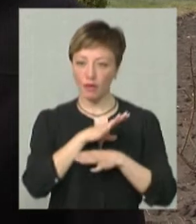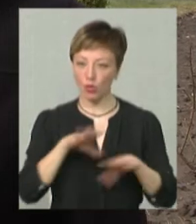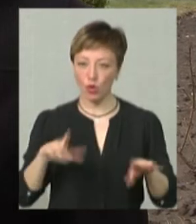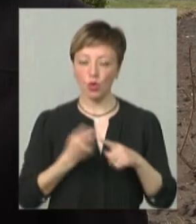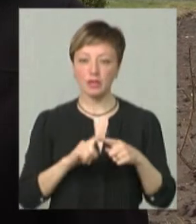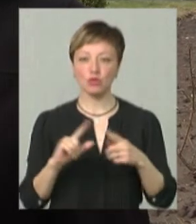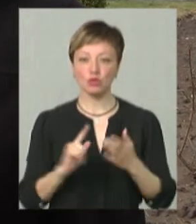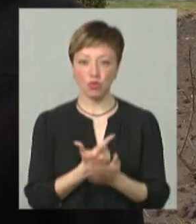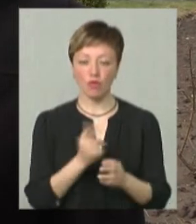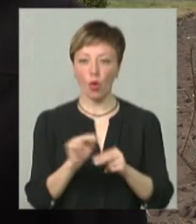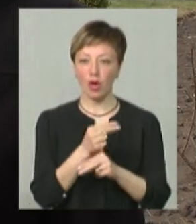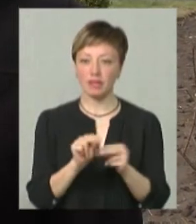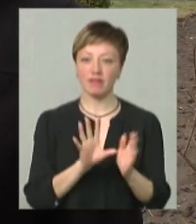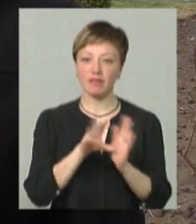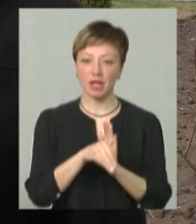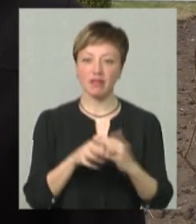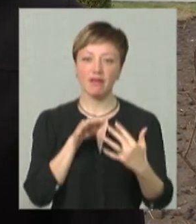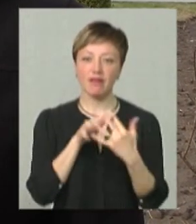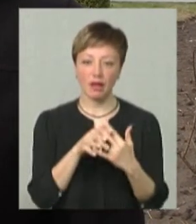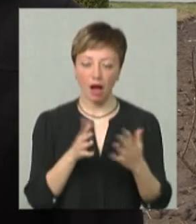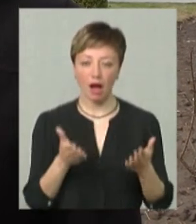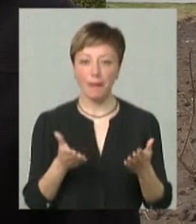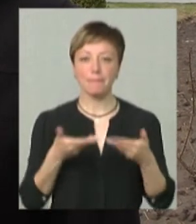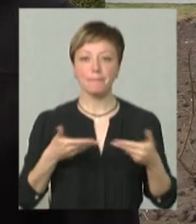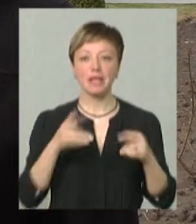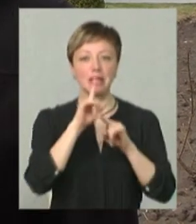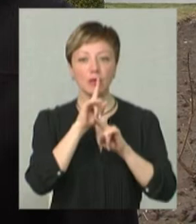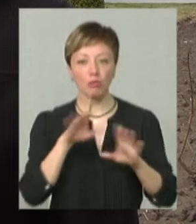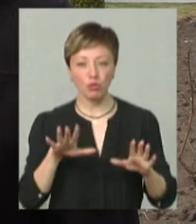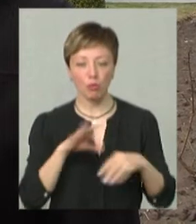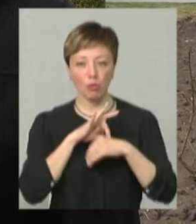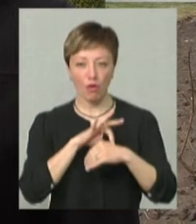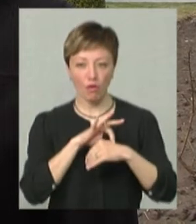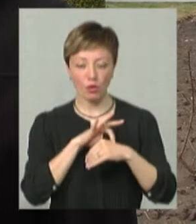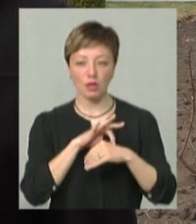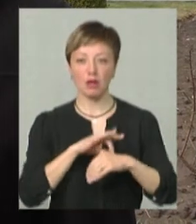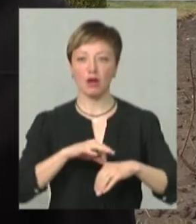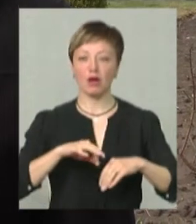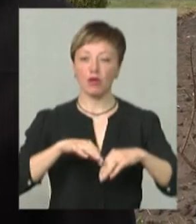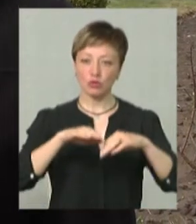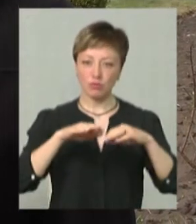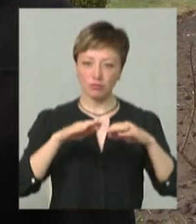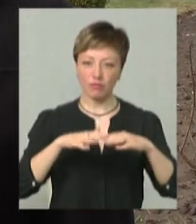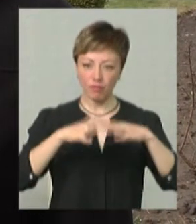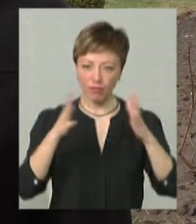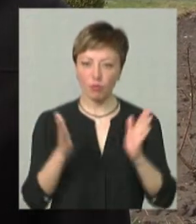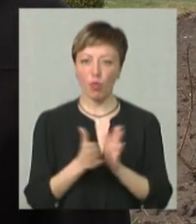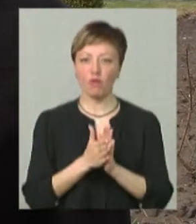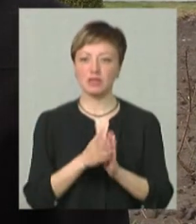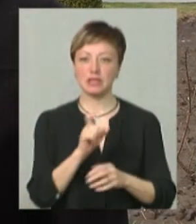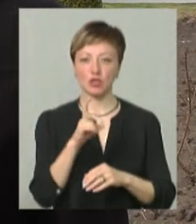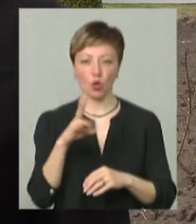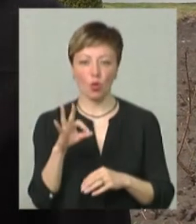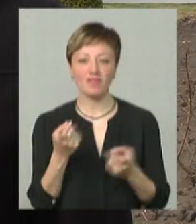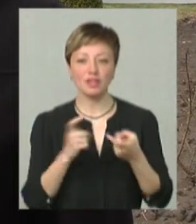Це знову таки корективи, які внесла війна. Ми не будемо проводити повномасштабне зовнішнє незалежне оцінювання.